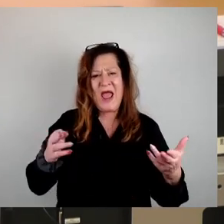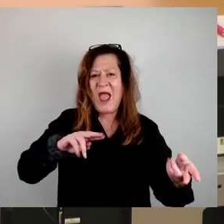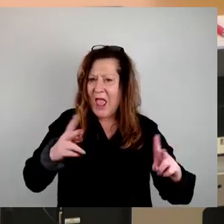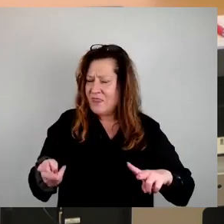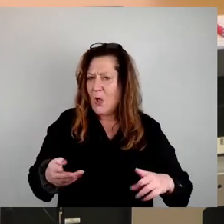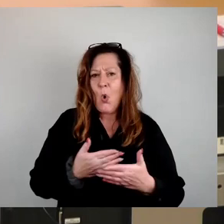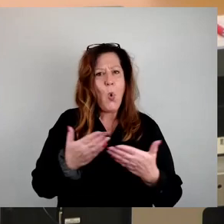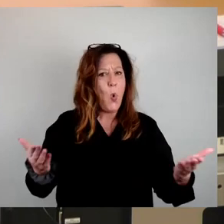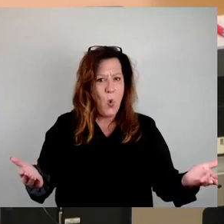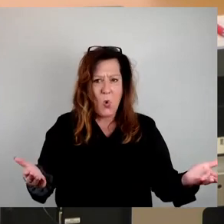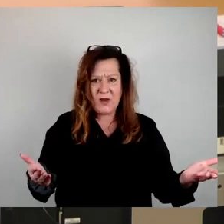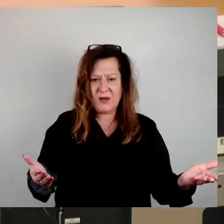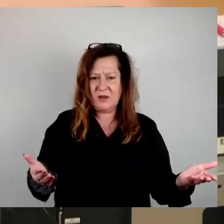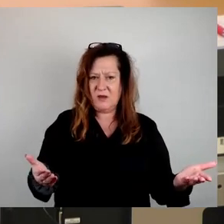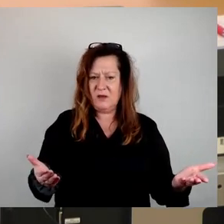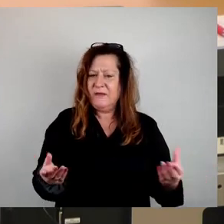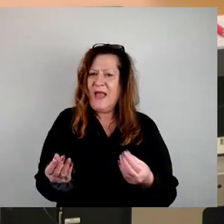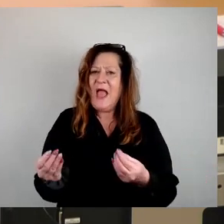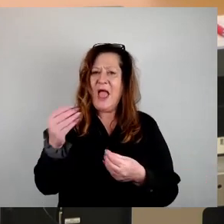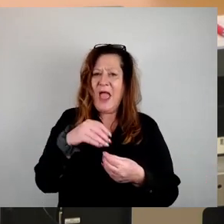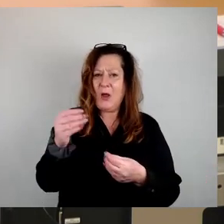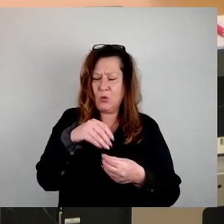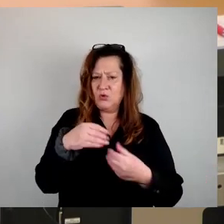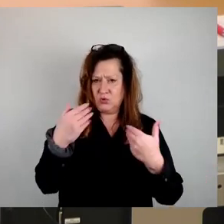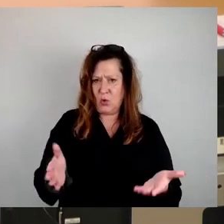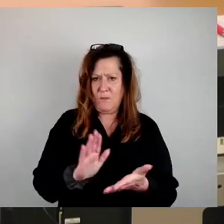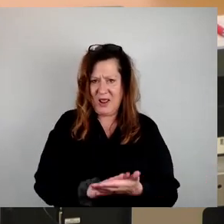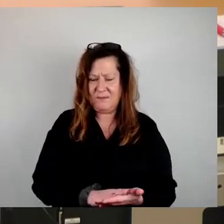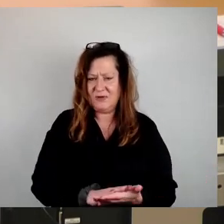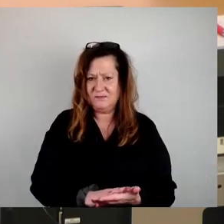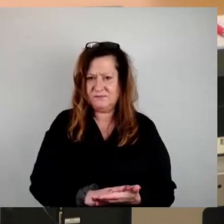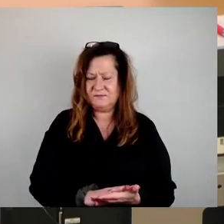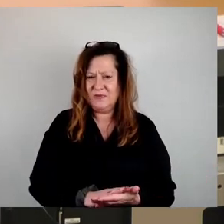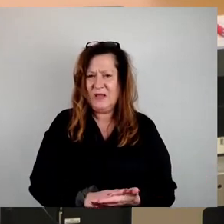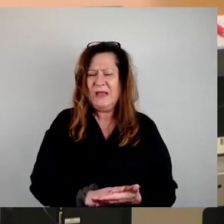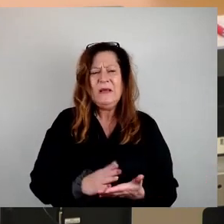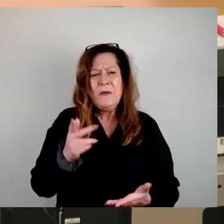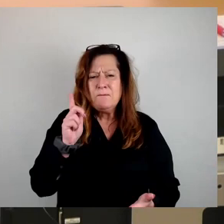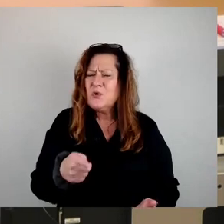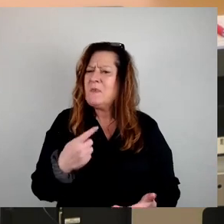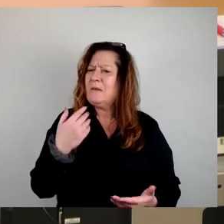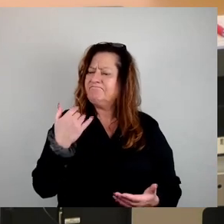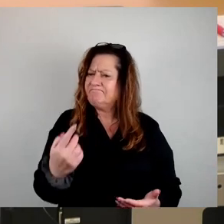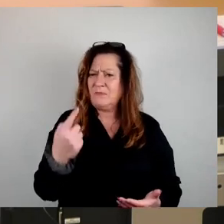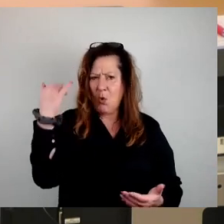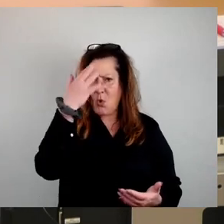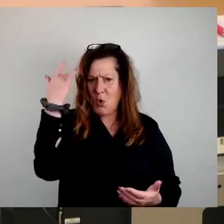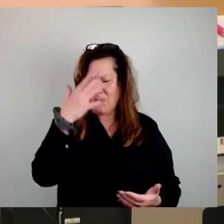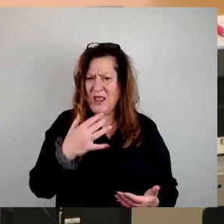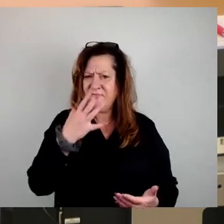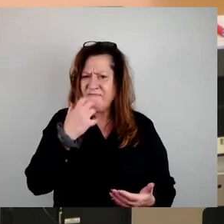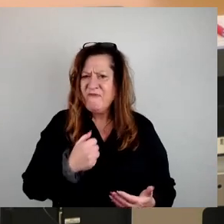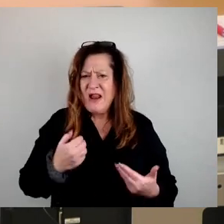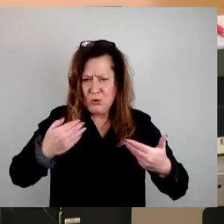Ergänzungen auch so bleiben. Und wir müssen uns alle fragen, wollen wir wirklich solche Wohngebiete mit einer